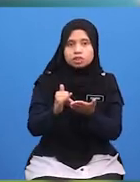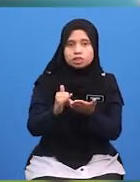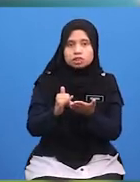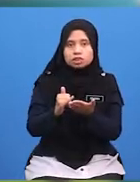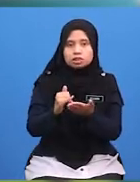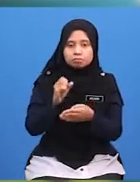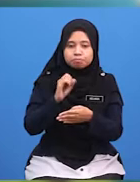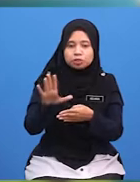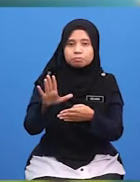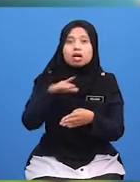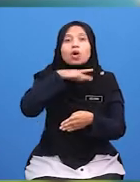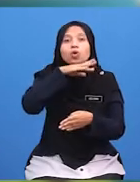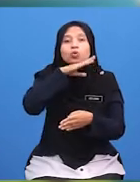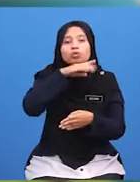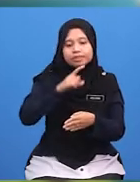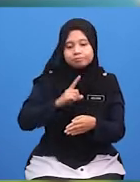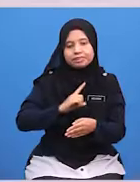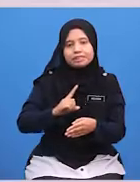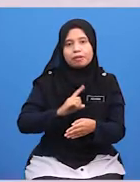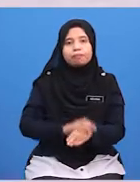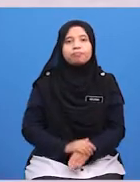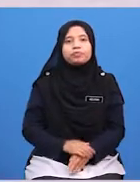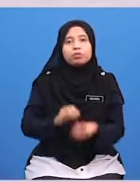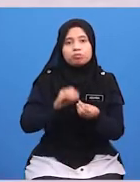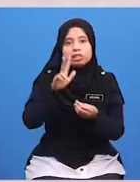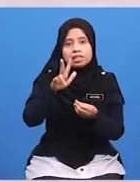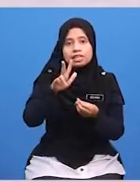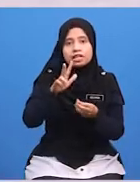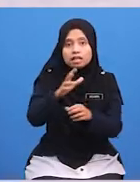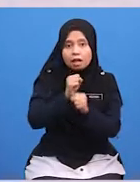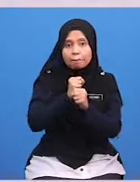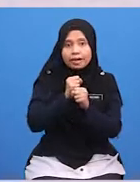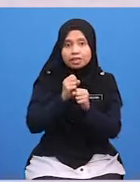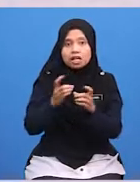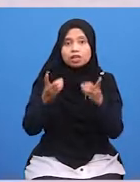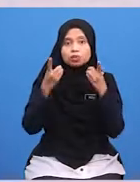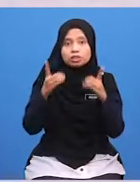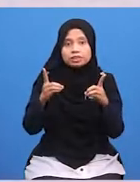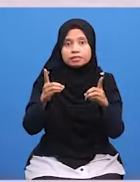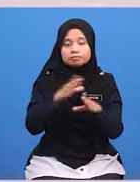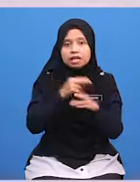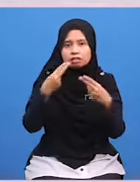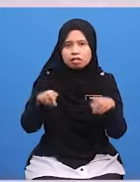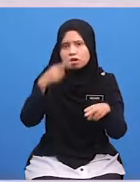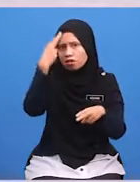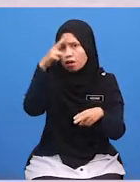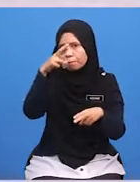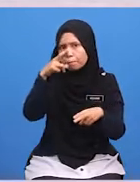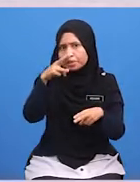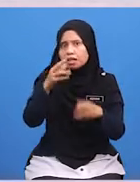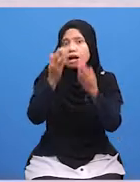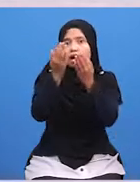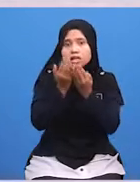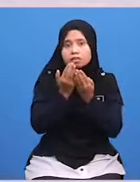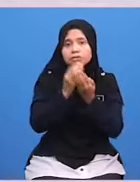Menjemarkan Agama Kita Yang Ketiga Mendapat Dosa Dan Hilang Rahmat Serta